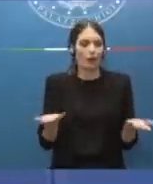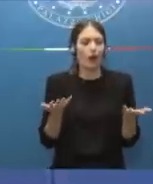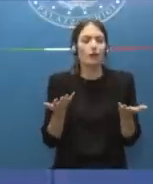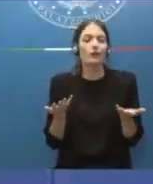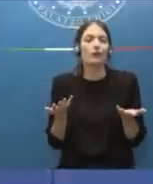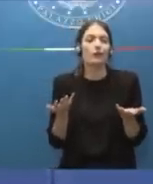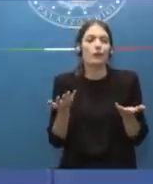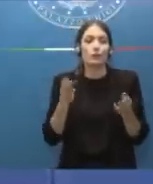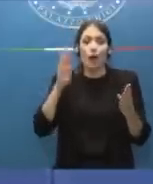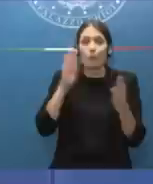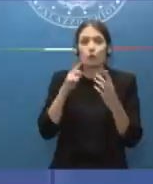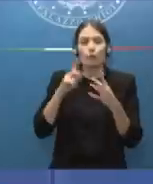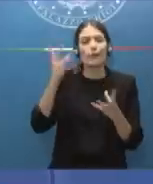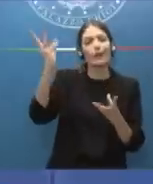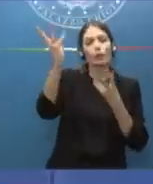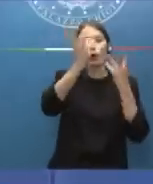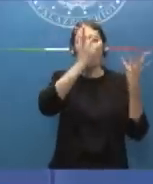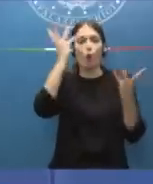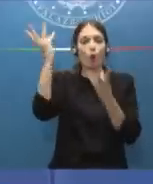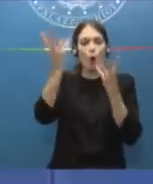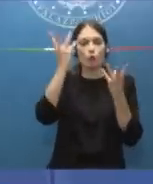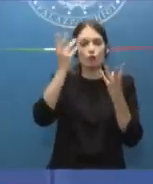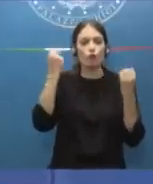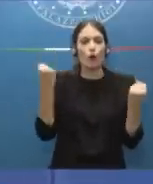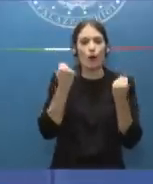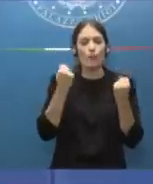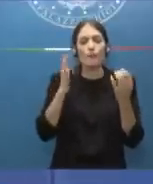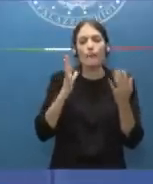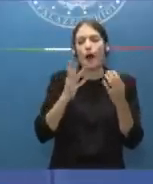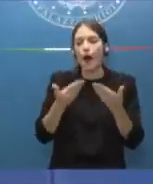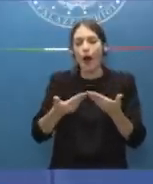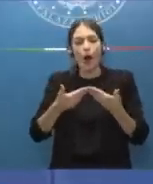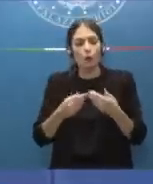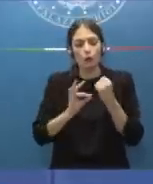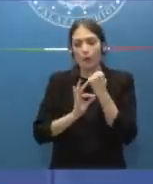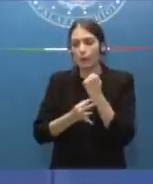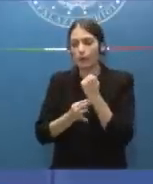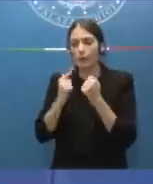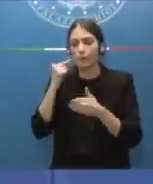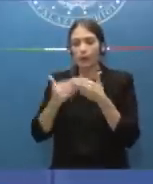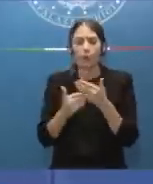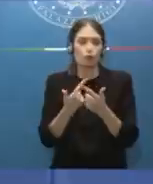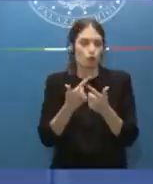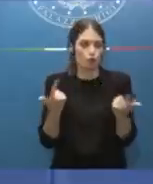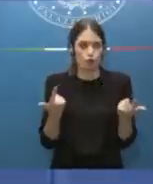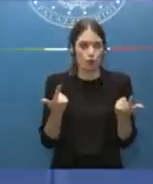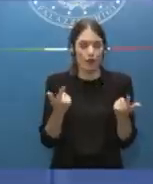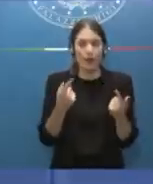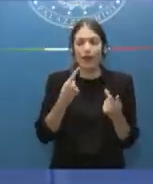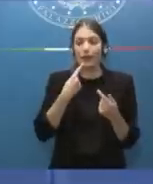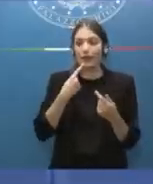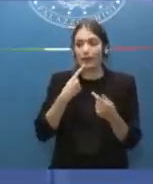ideologico e questo non ci ha aiutato a prendere i provvedimenti migliori. E chiunque si permettesse di fare delle